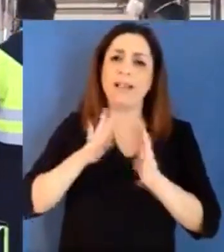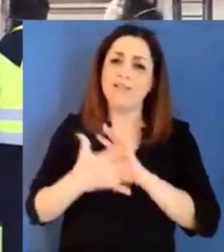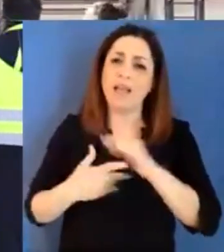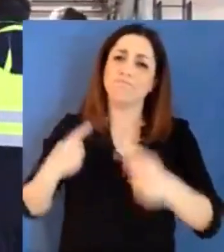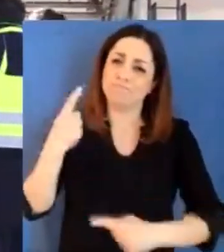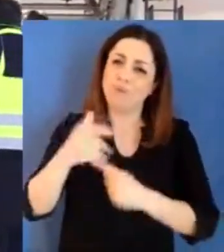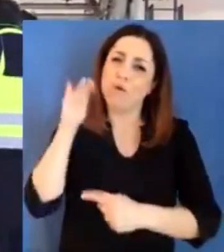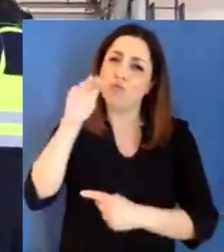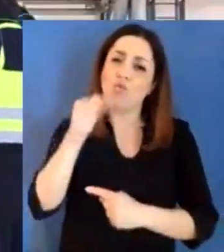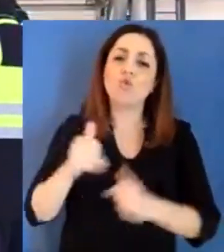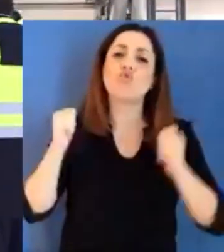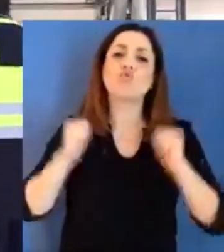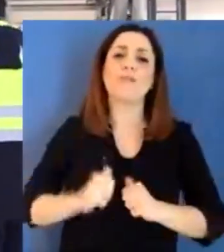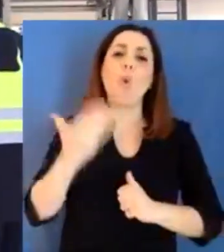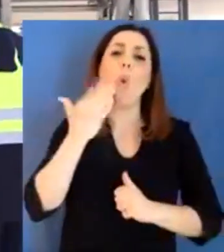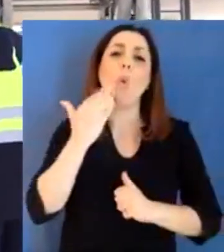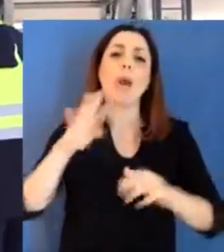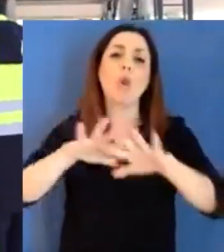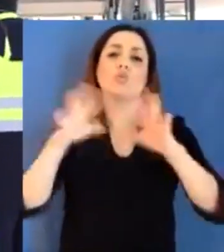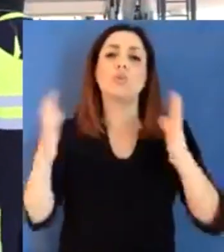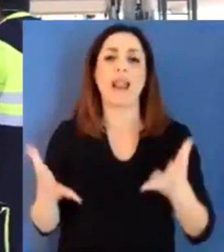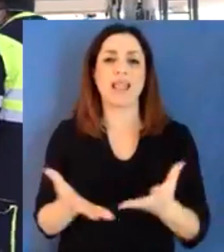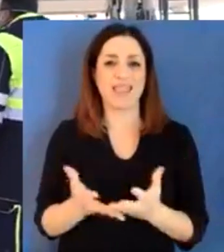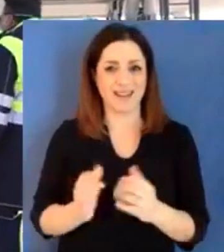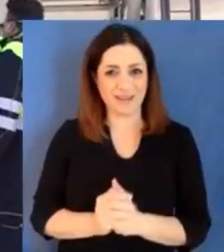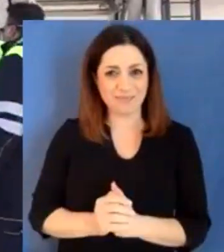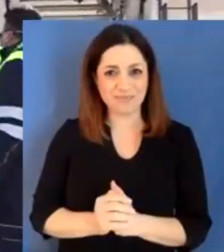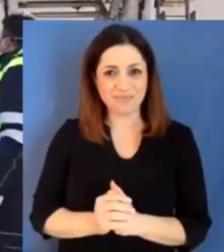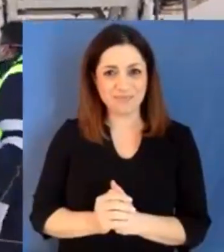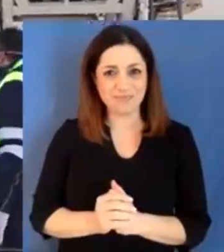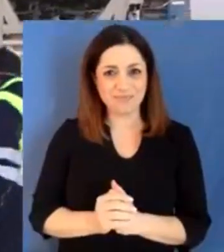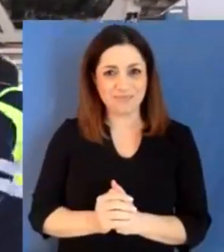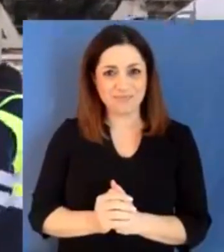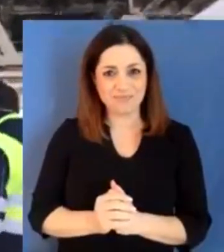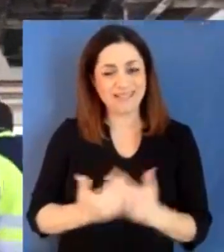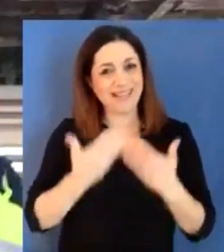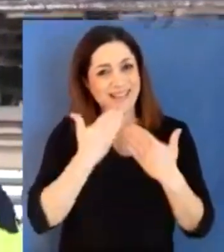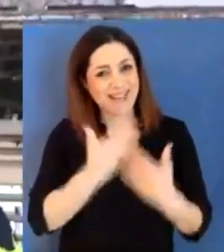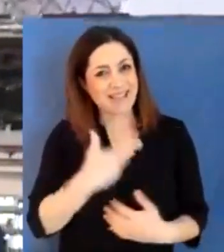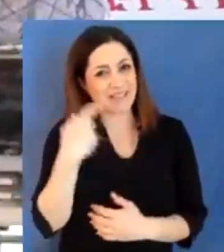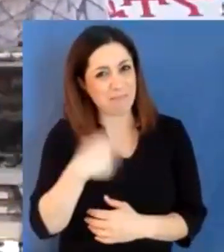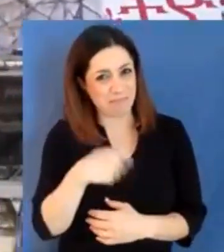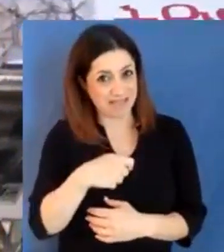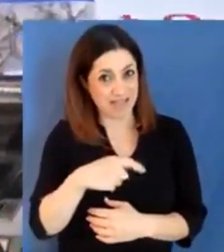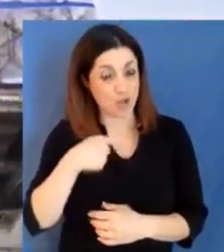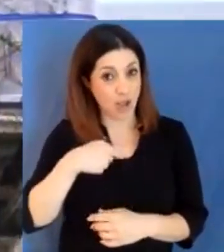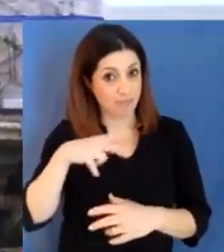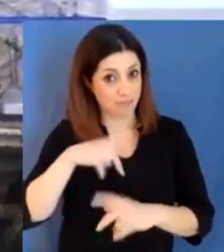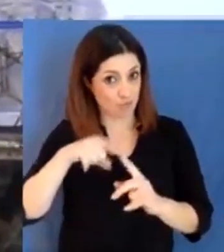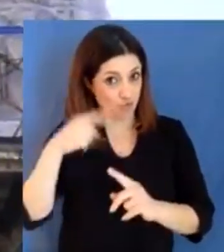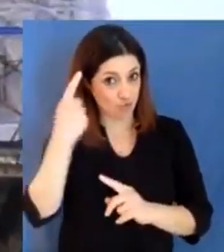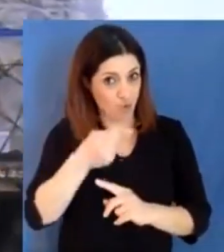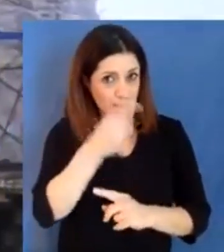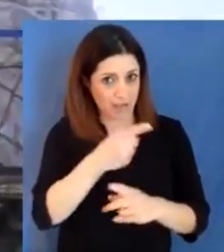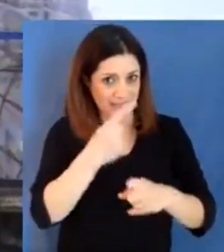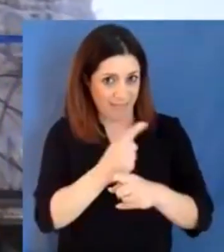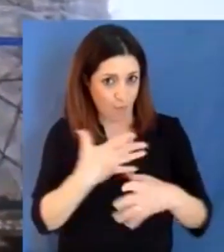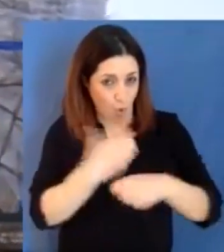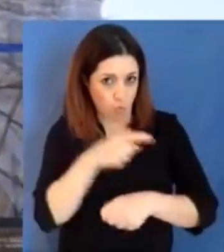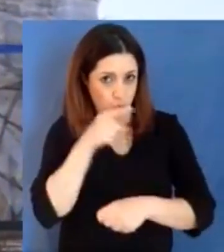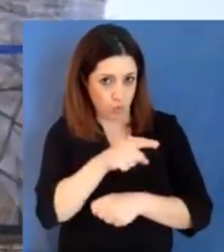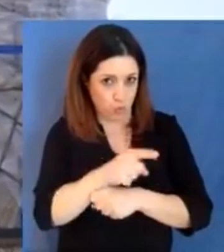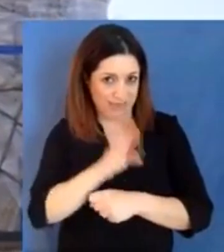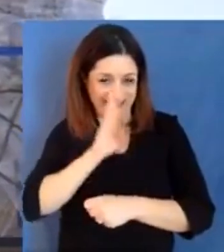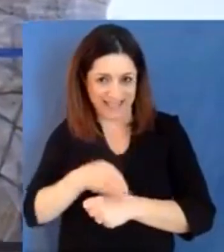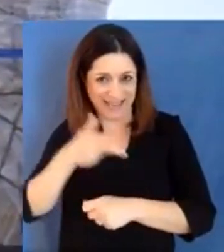lei concluda questa diretta, intanto le operazioni, ricordiamolo, continuano, ora siamo in